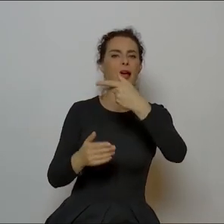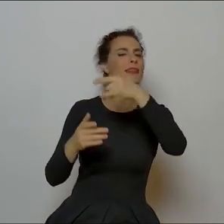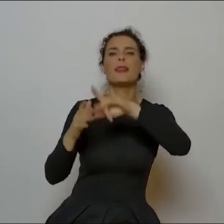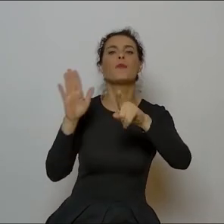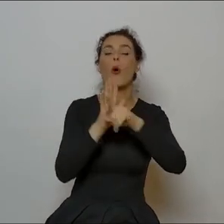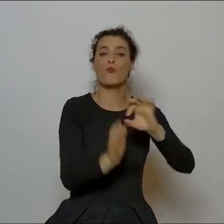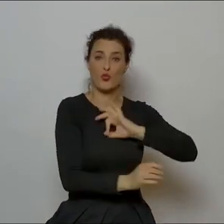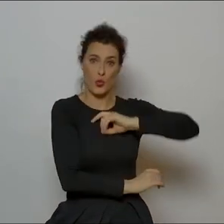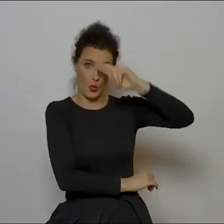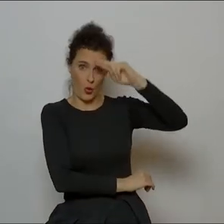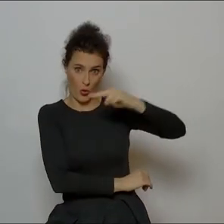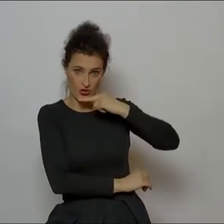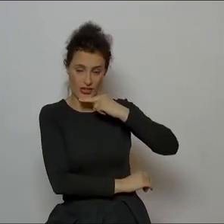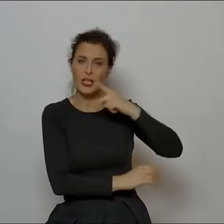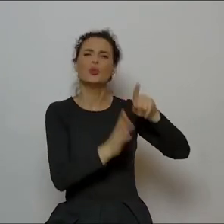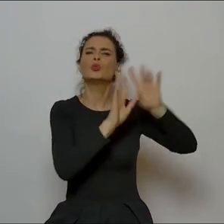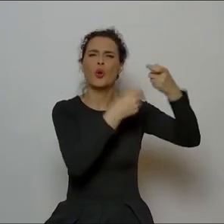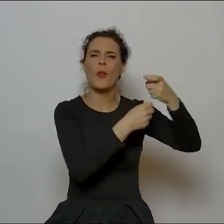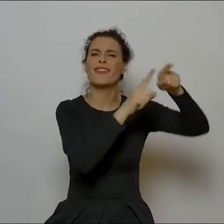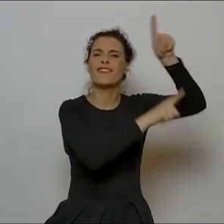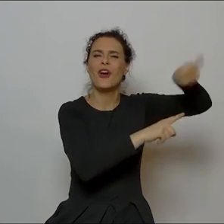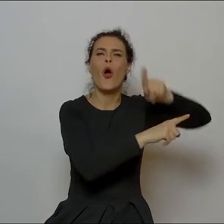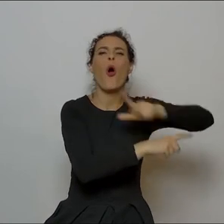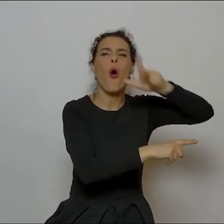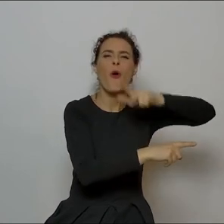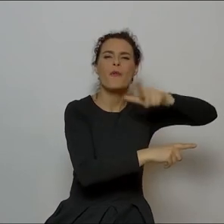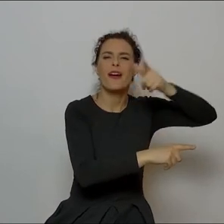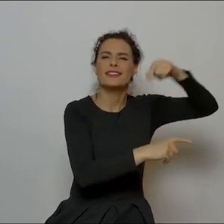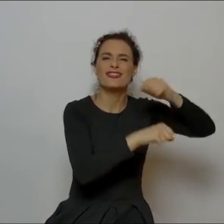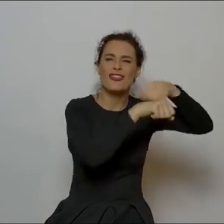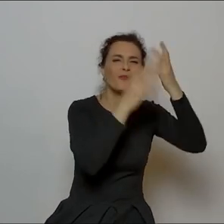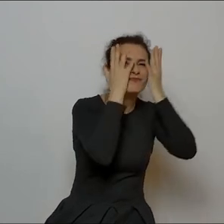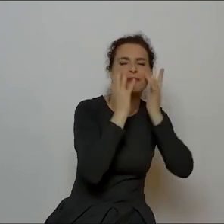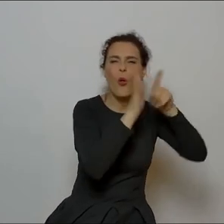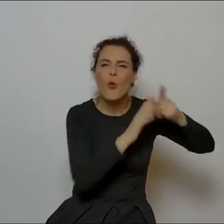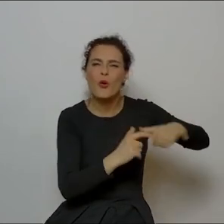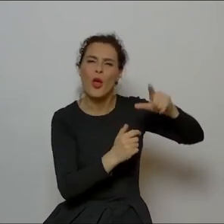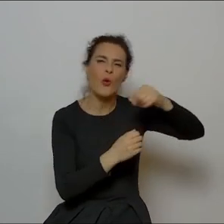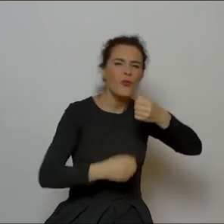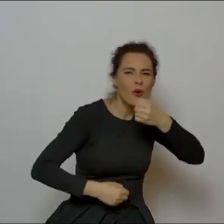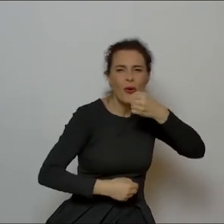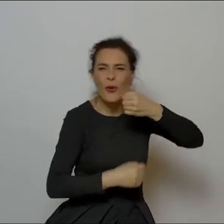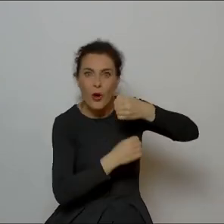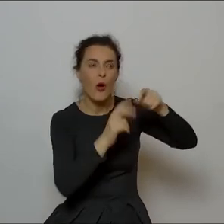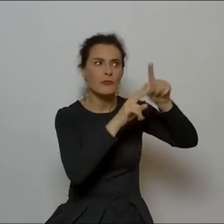melizmaty zaczerpnął od czernoskórych amerykańskich Soulmanu. O tym to akurat mi mówił.